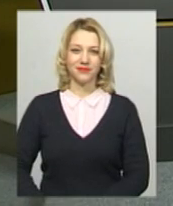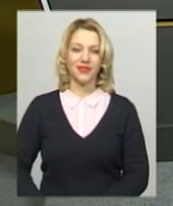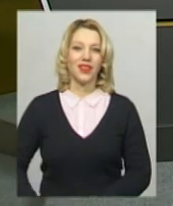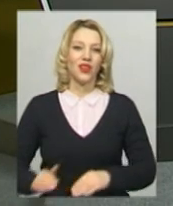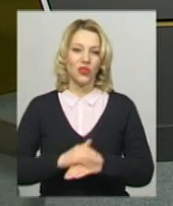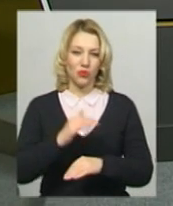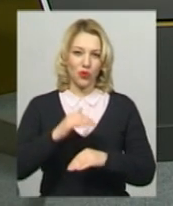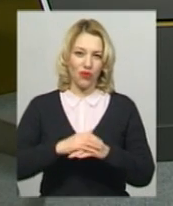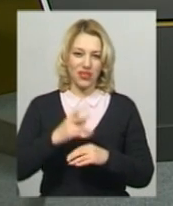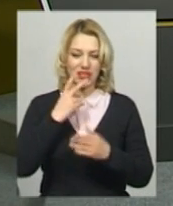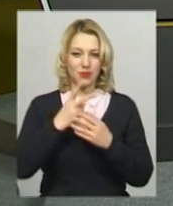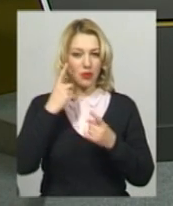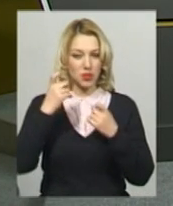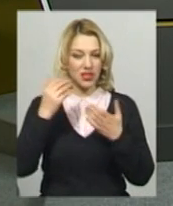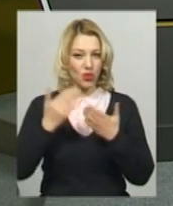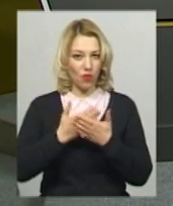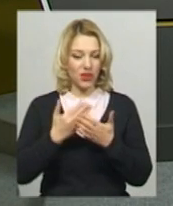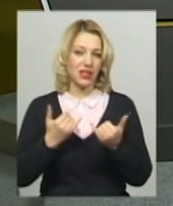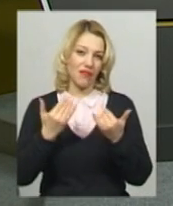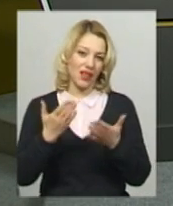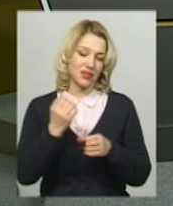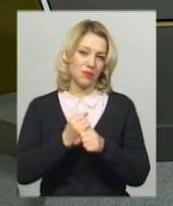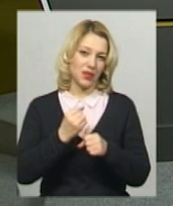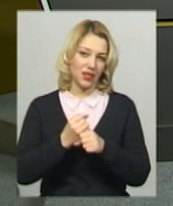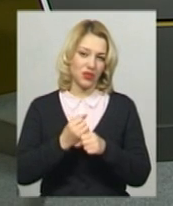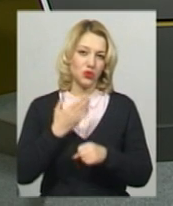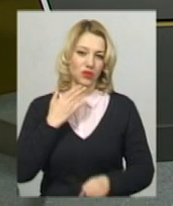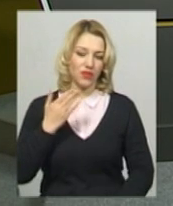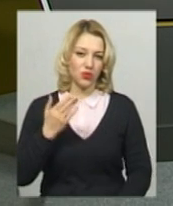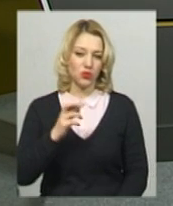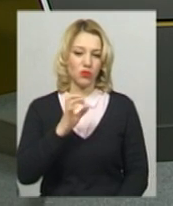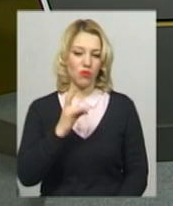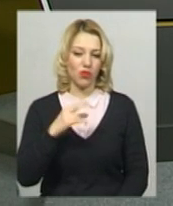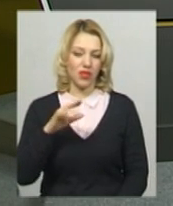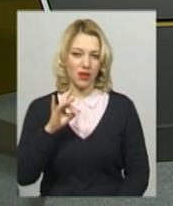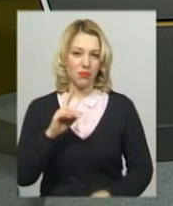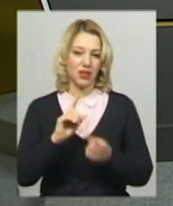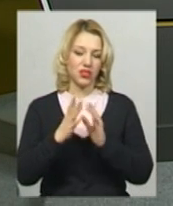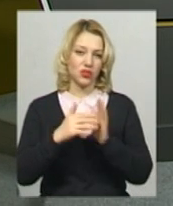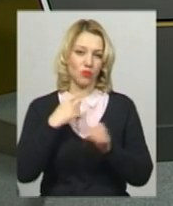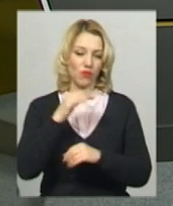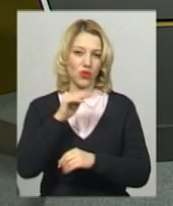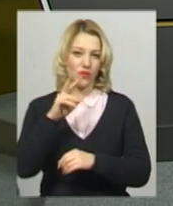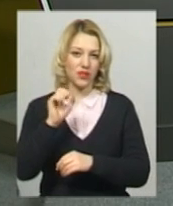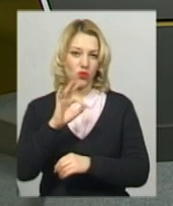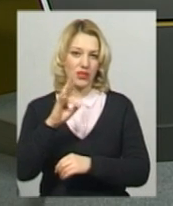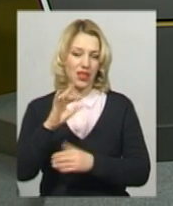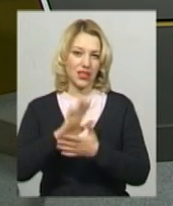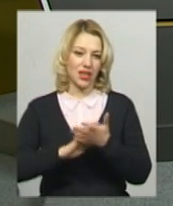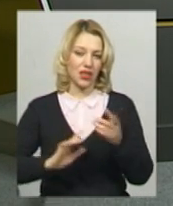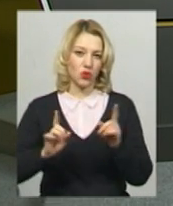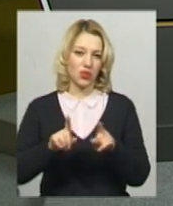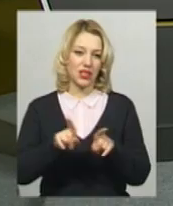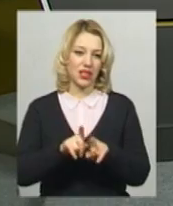Доброго вечора, в ефірі інформаційний випуск новин. У студії для вас працює ведуча Вікторія Бондар, переклад на жестову мову Оксани Фіновської. Далі